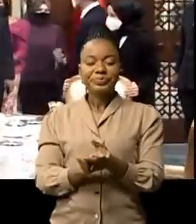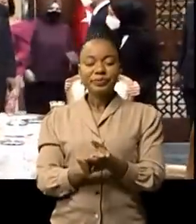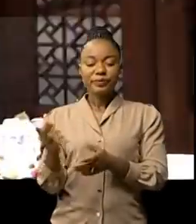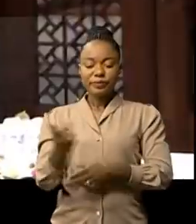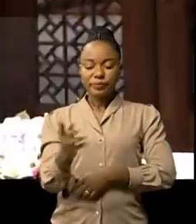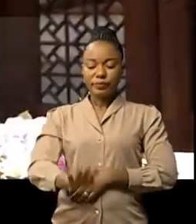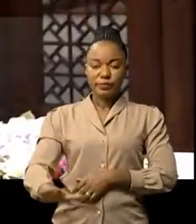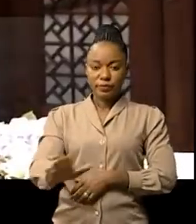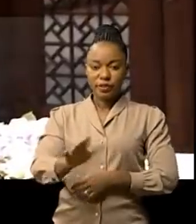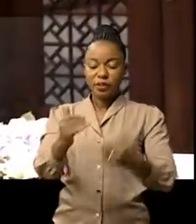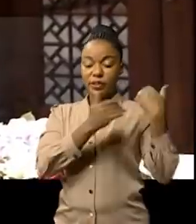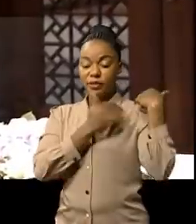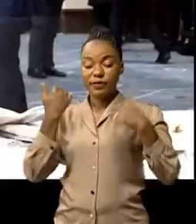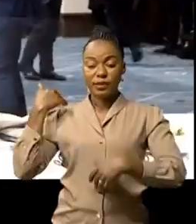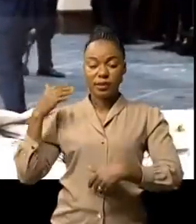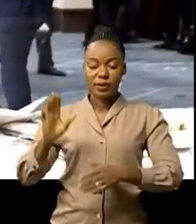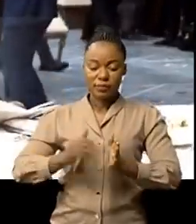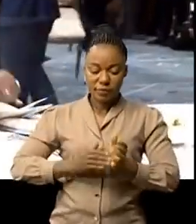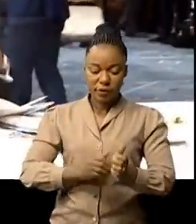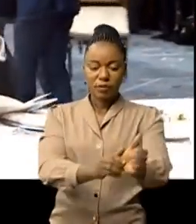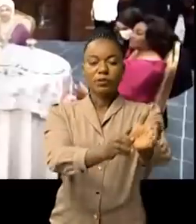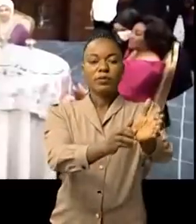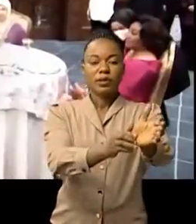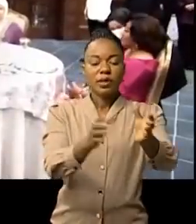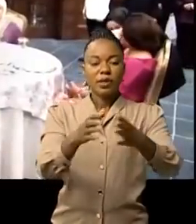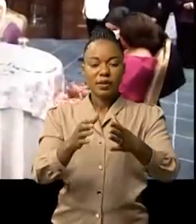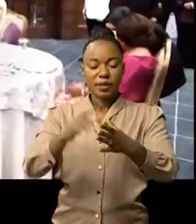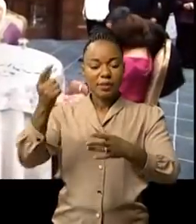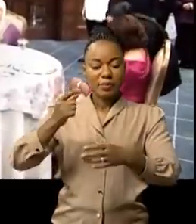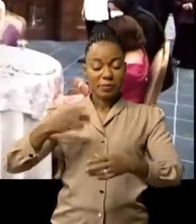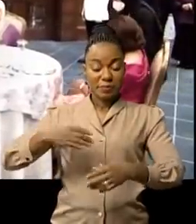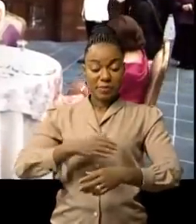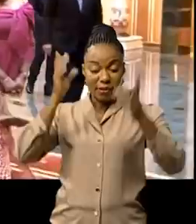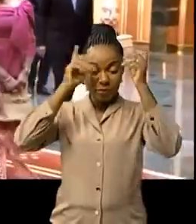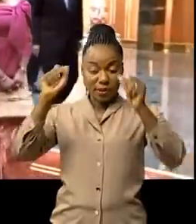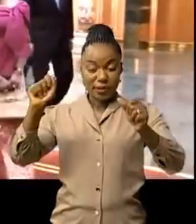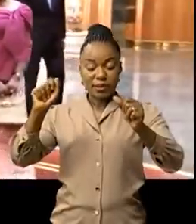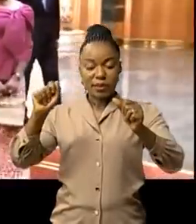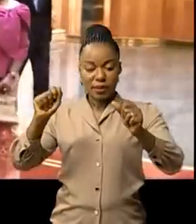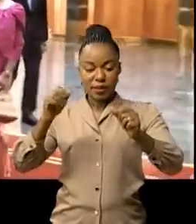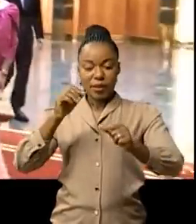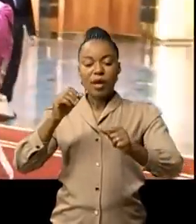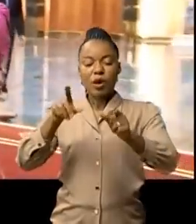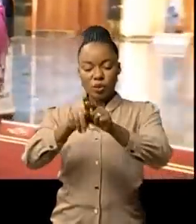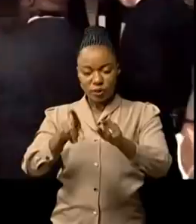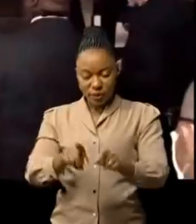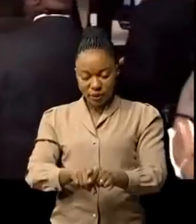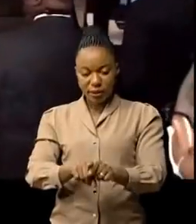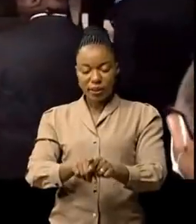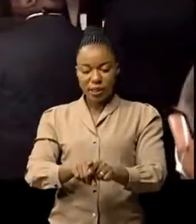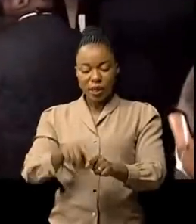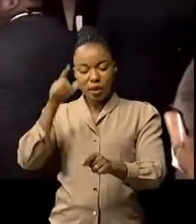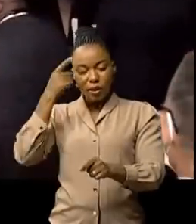les deux pays, le chef de l'État accompagné de la très distinguée première dame, Denise Nyakiru Tshisekedi, était convié